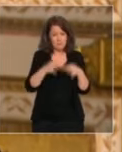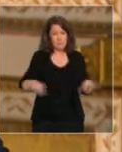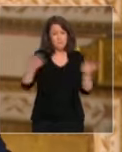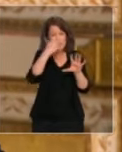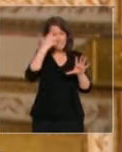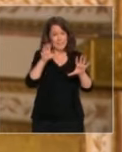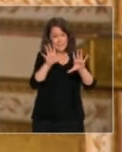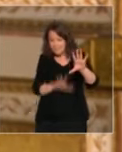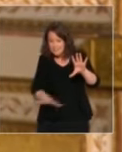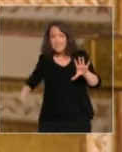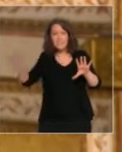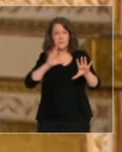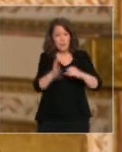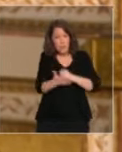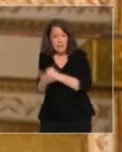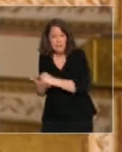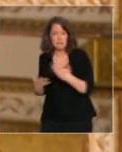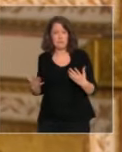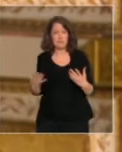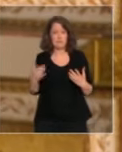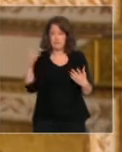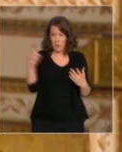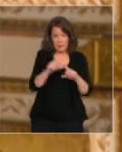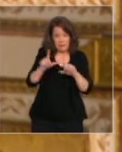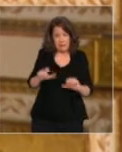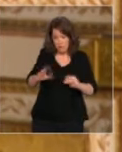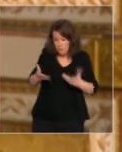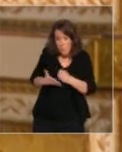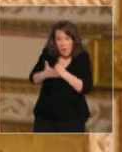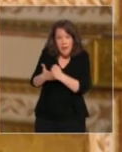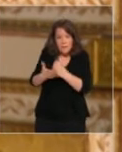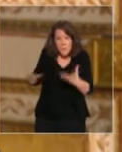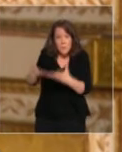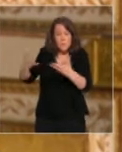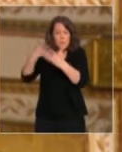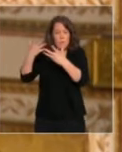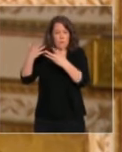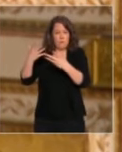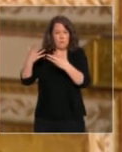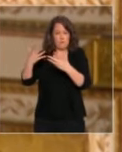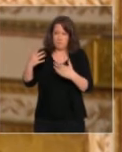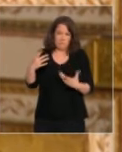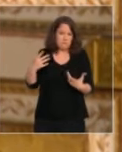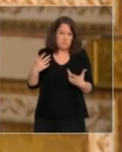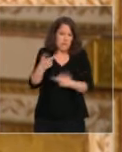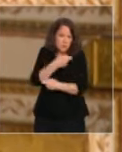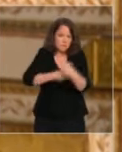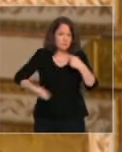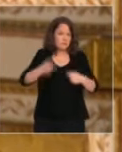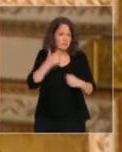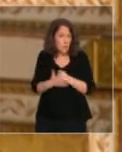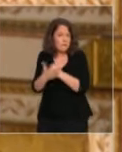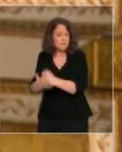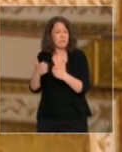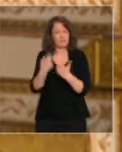à lutter contre le virus plus efficacement, à les aider aussi sur le plan économique en